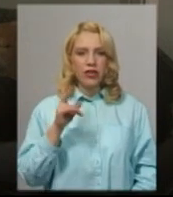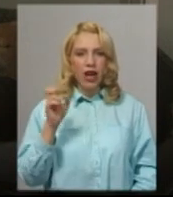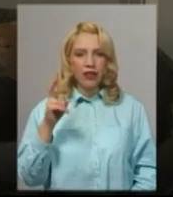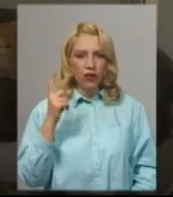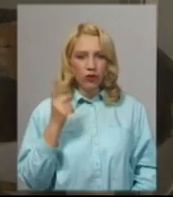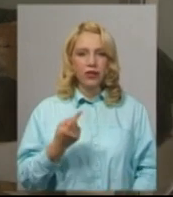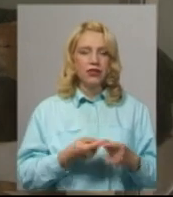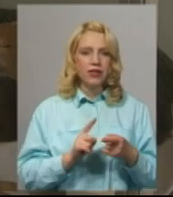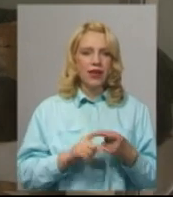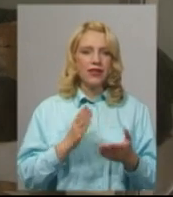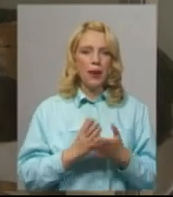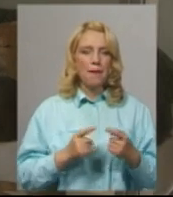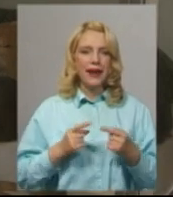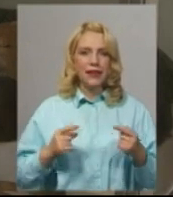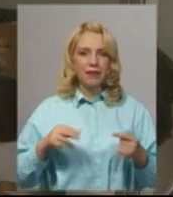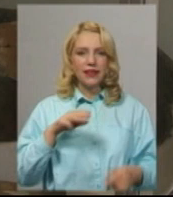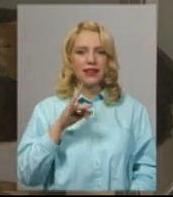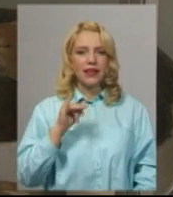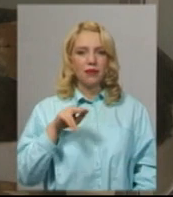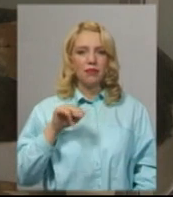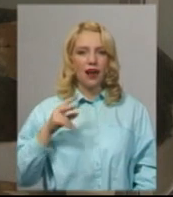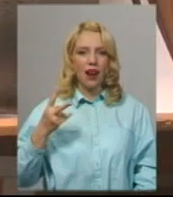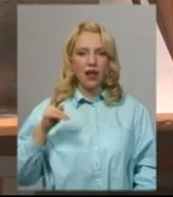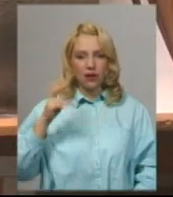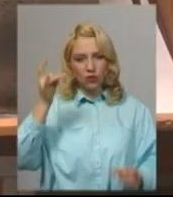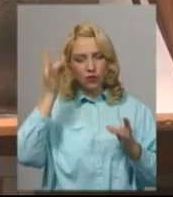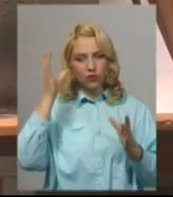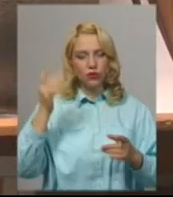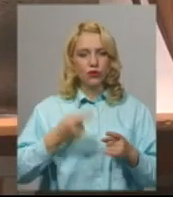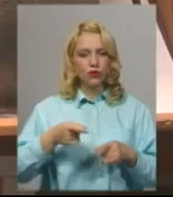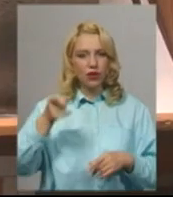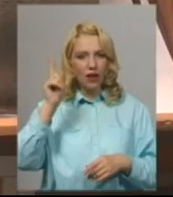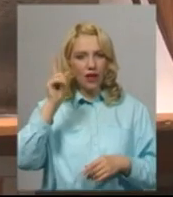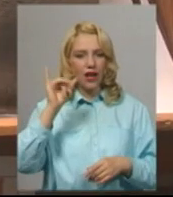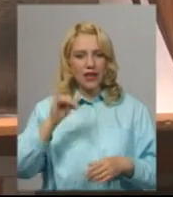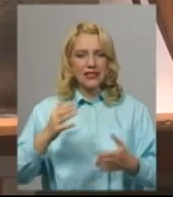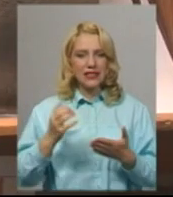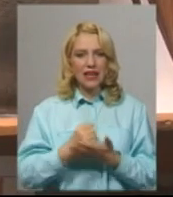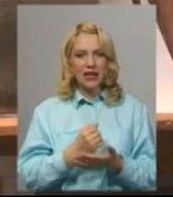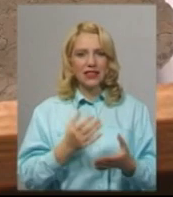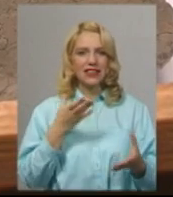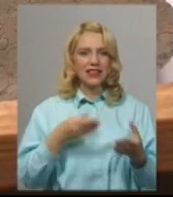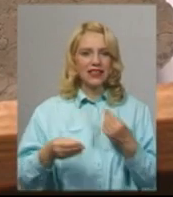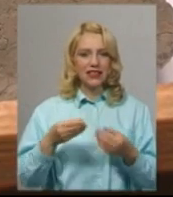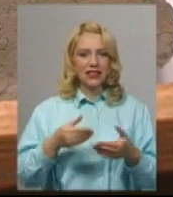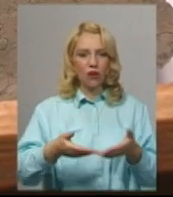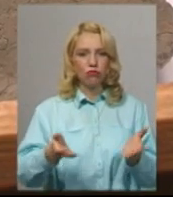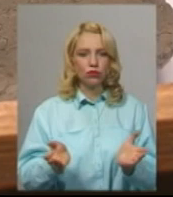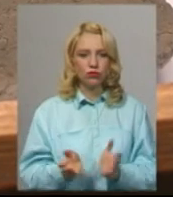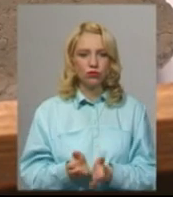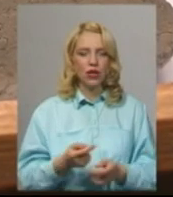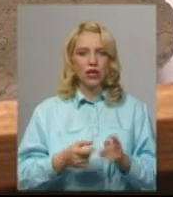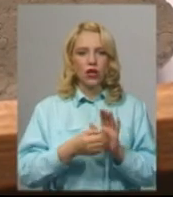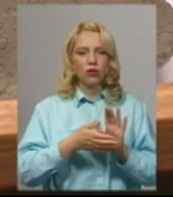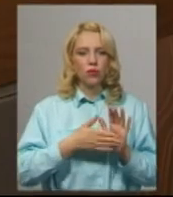предмети трипільської культури і знахідки глиняного посуду датовані до нашої